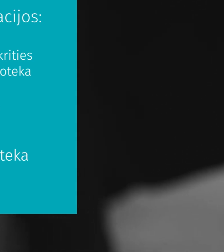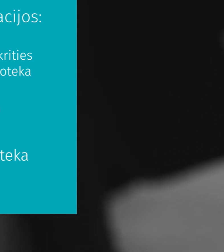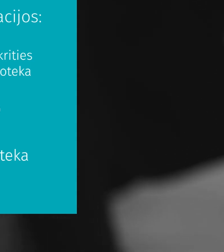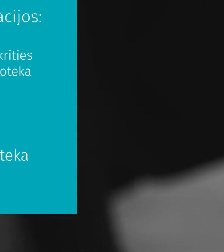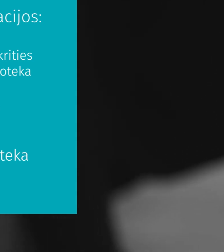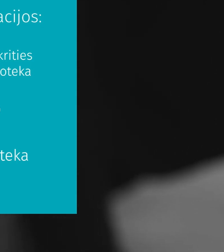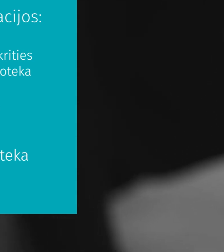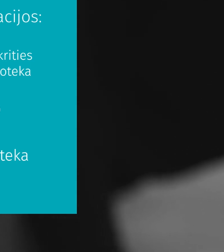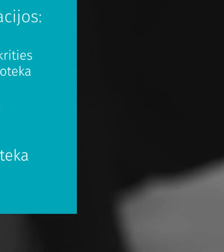Kai dūra buoybę, nebūtinai savim malonumas. Tai – pabuvimo savim malonumas. Pag.